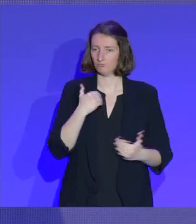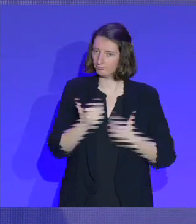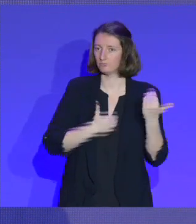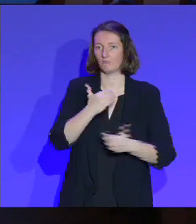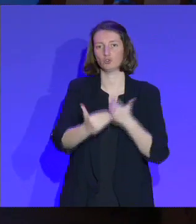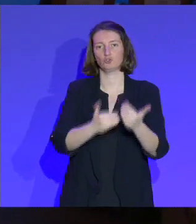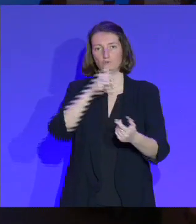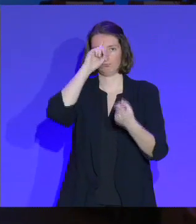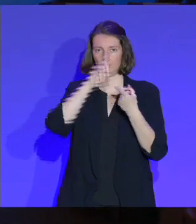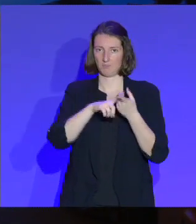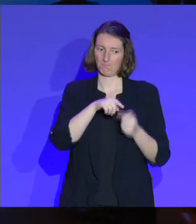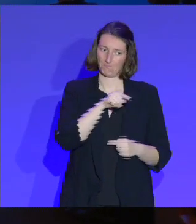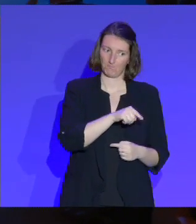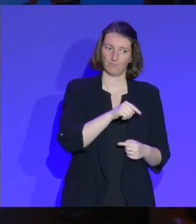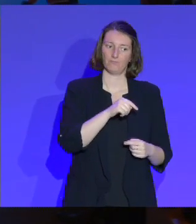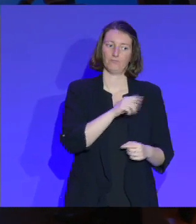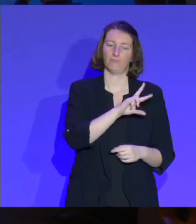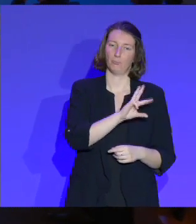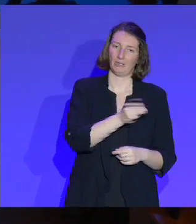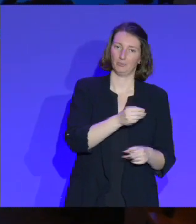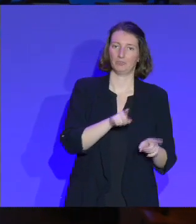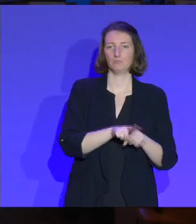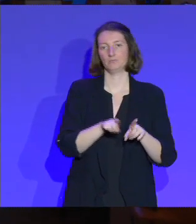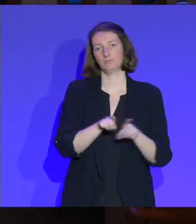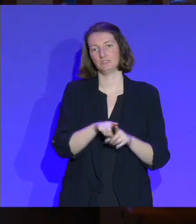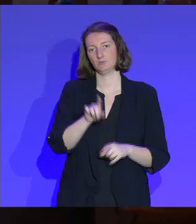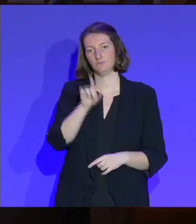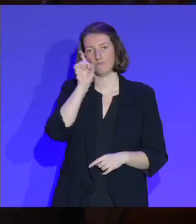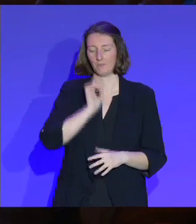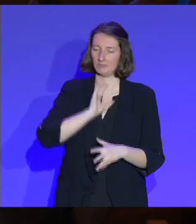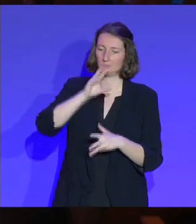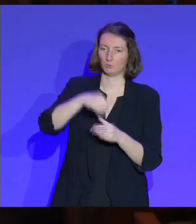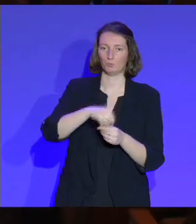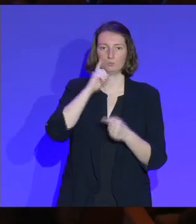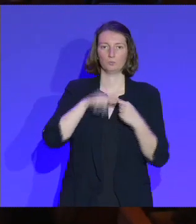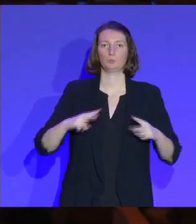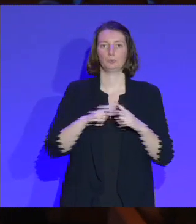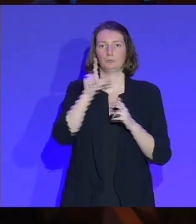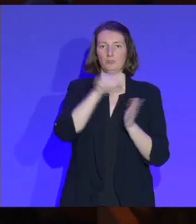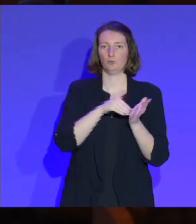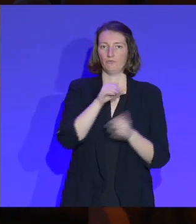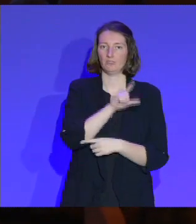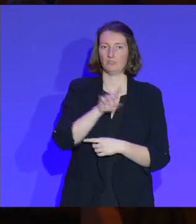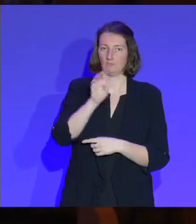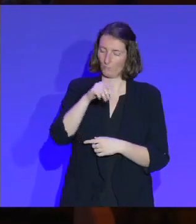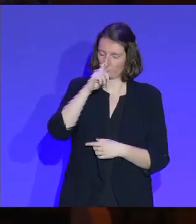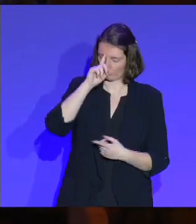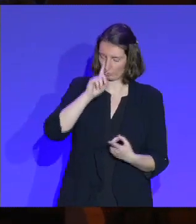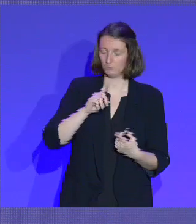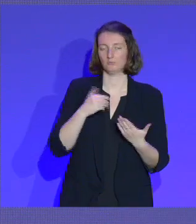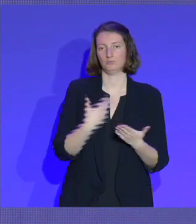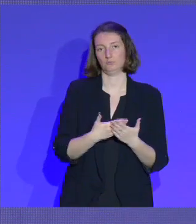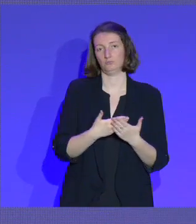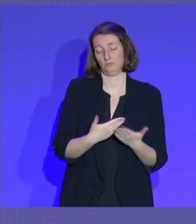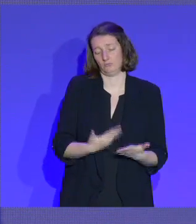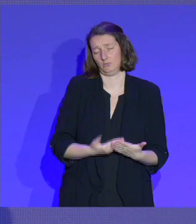des JO de 2024. C'est quand même absolument essentiel et ça dit, au fond, une